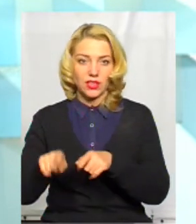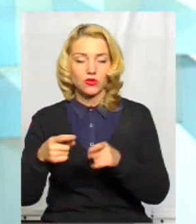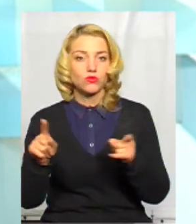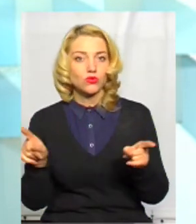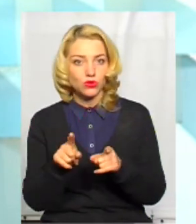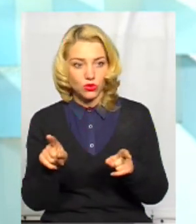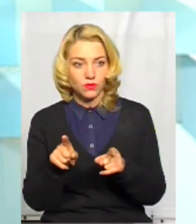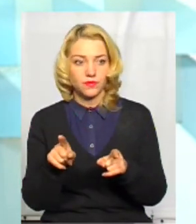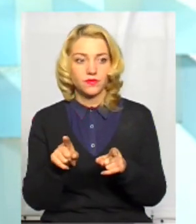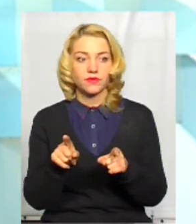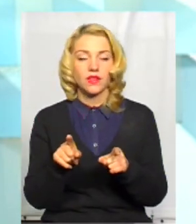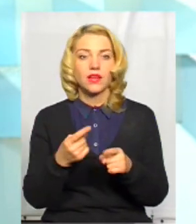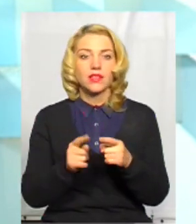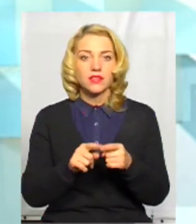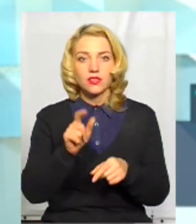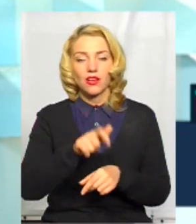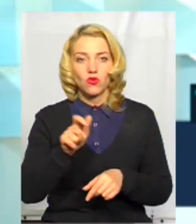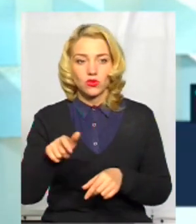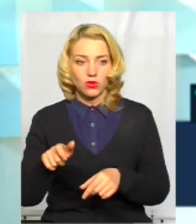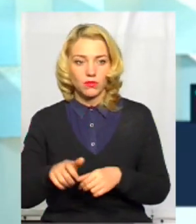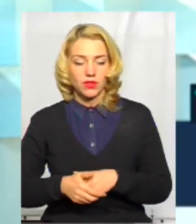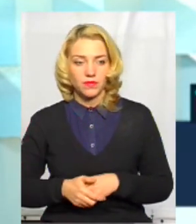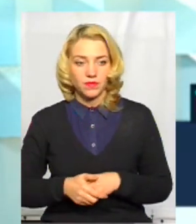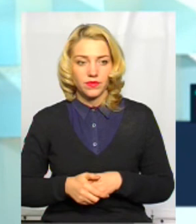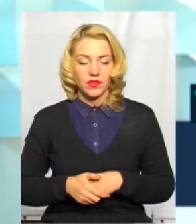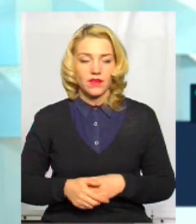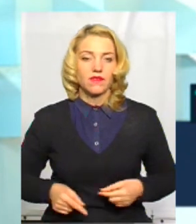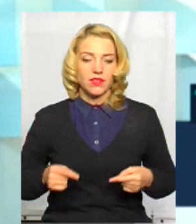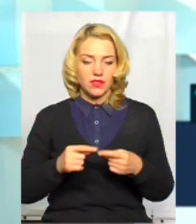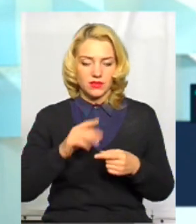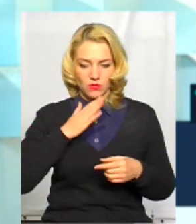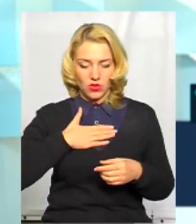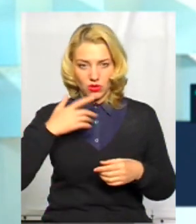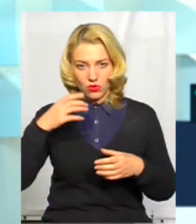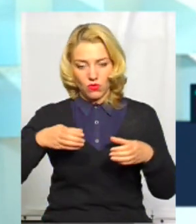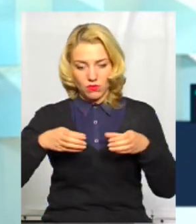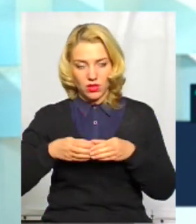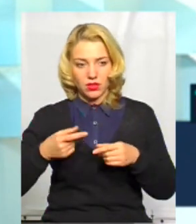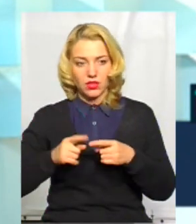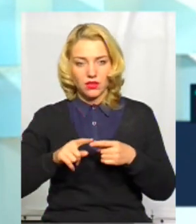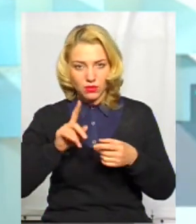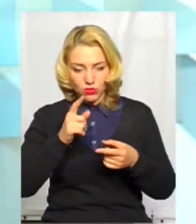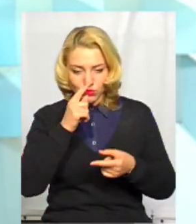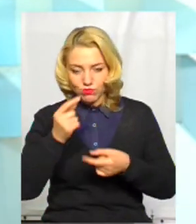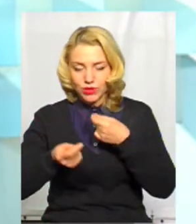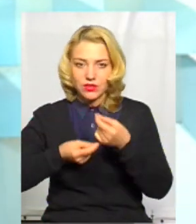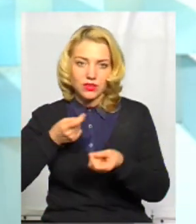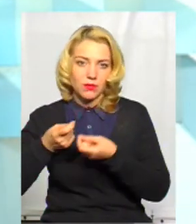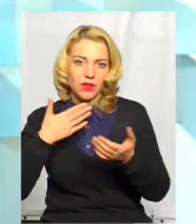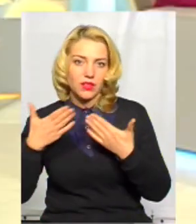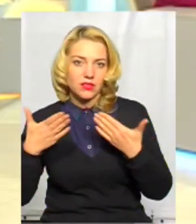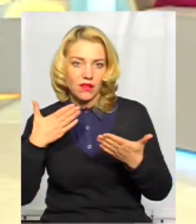тому що ці особи не є членами моєї команди, і щодо них буде більш прискіпливе ставлення.